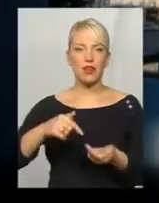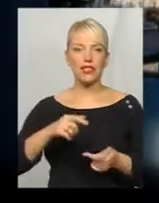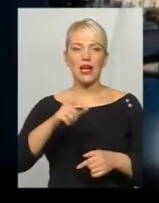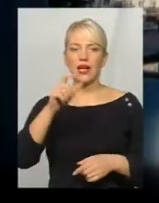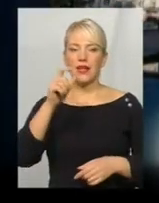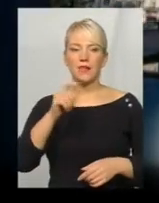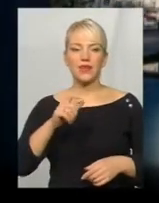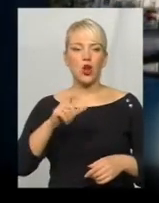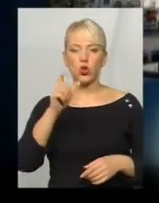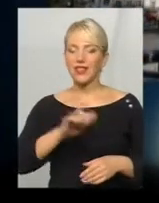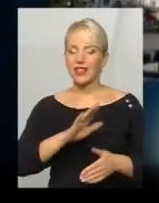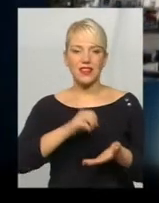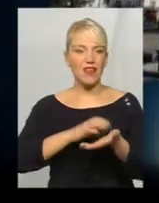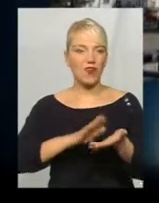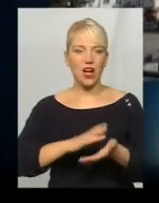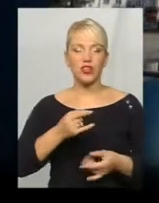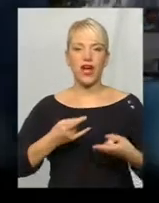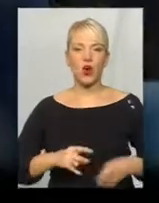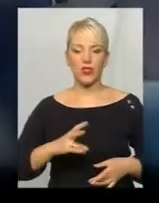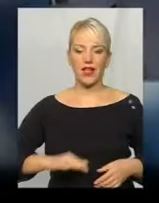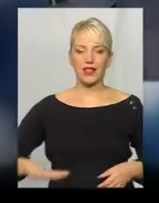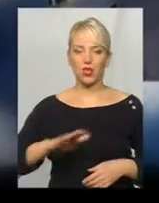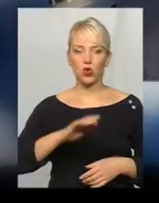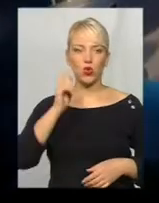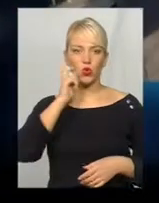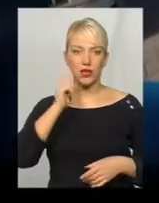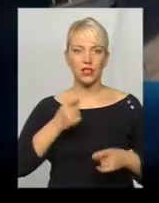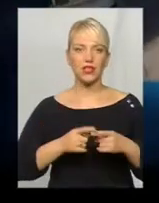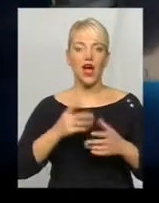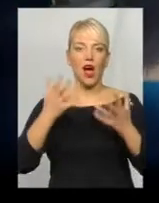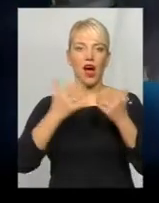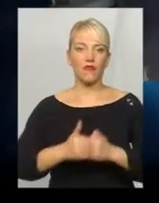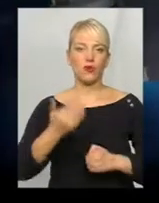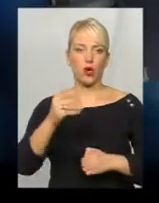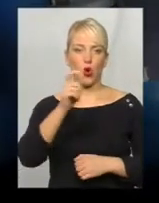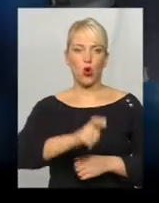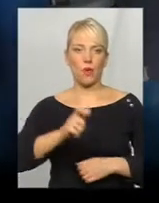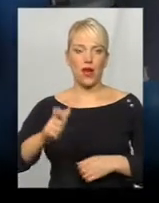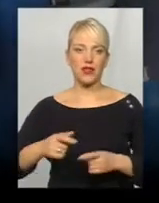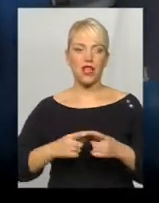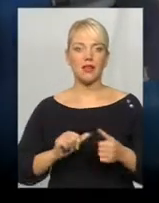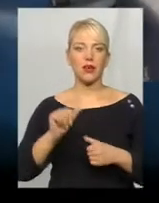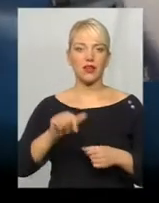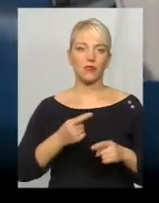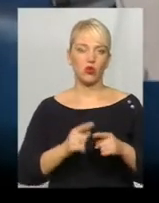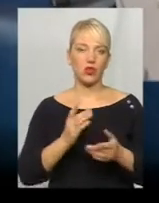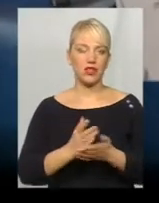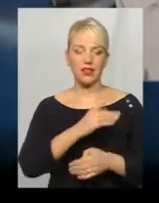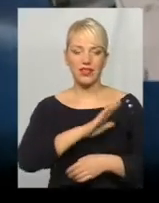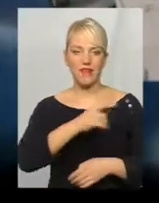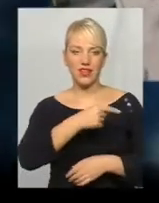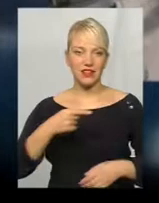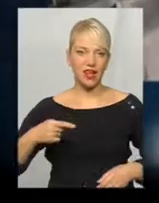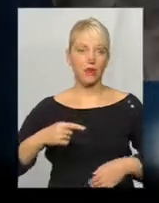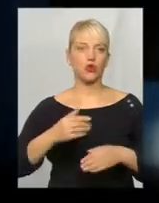вказується, тому народження на території України автоматично стають її громадянами. Крім того, вони є невід'ємною частиною